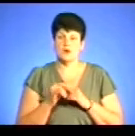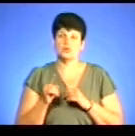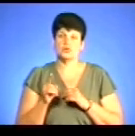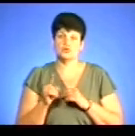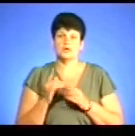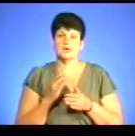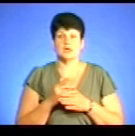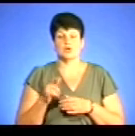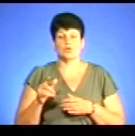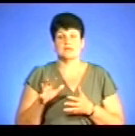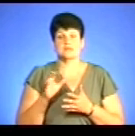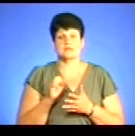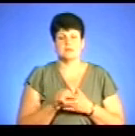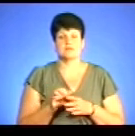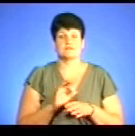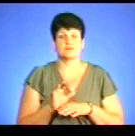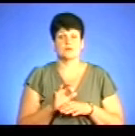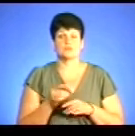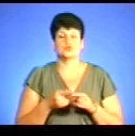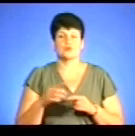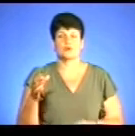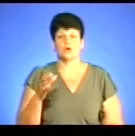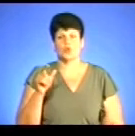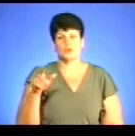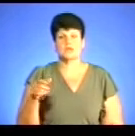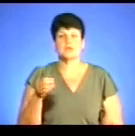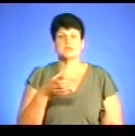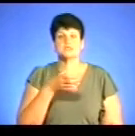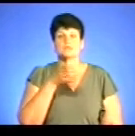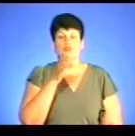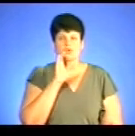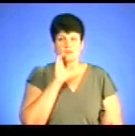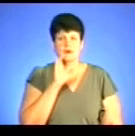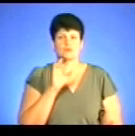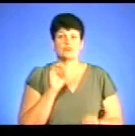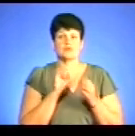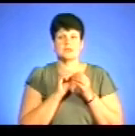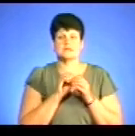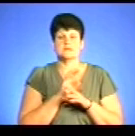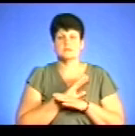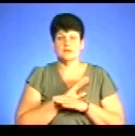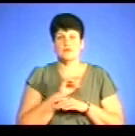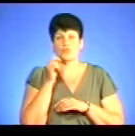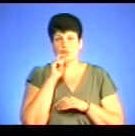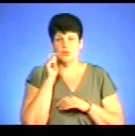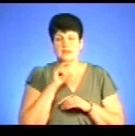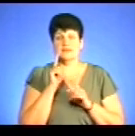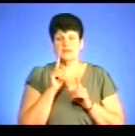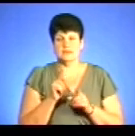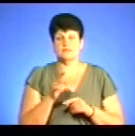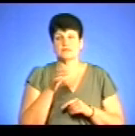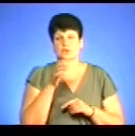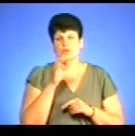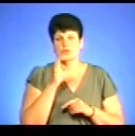є люди, які займаються виготовленням такого алкоголю, і люди, які споживають, тому що десятки смертей, власне, в Україні цього року від споживання